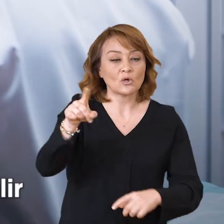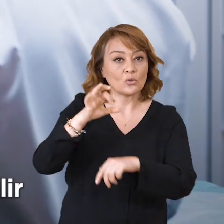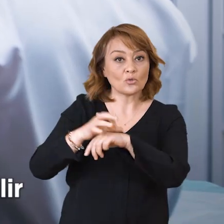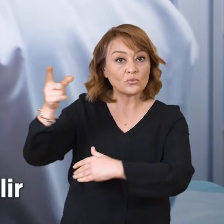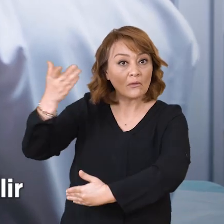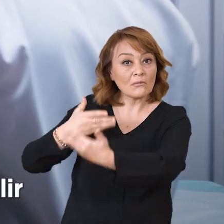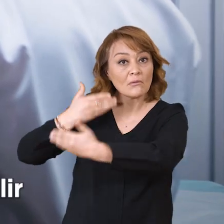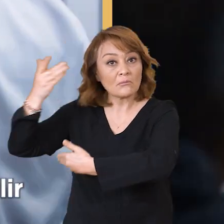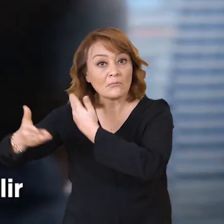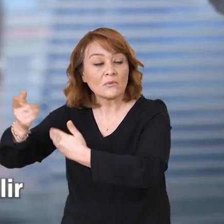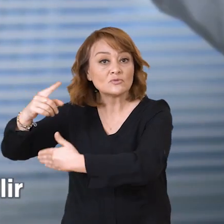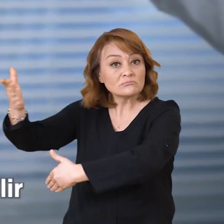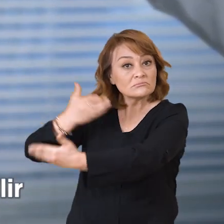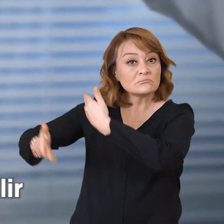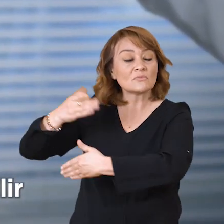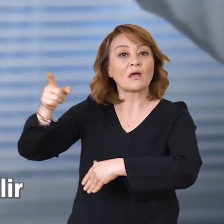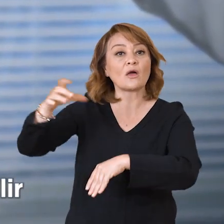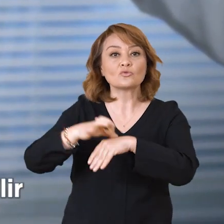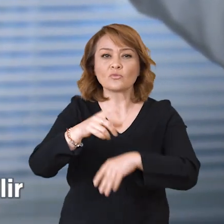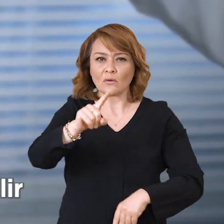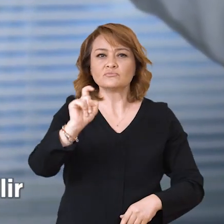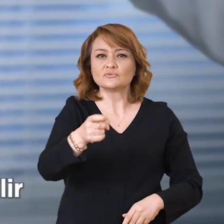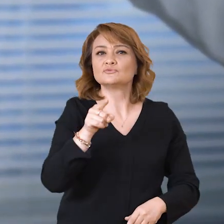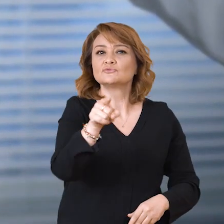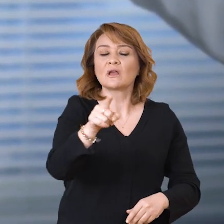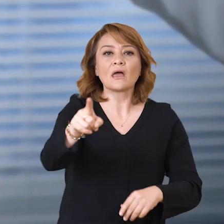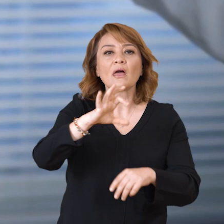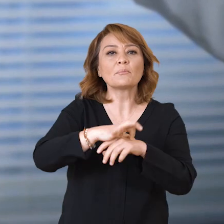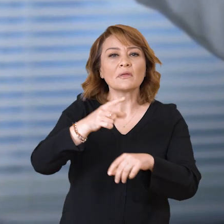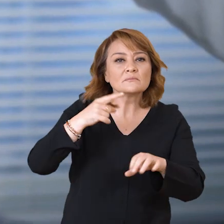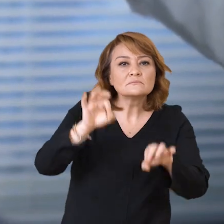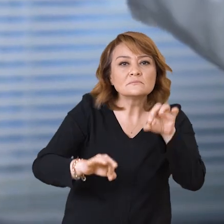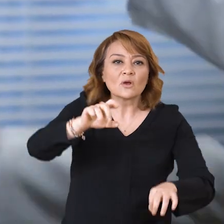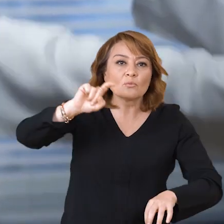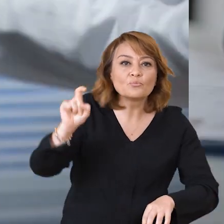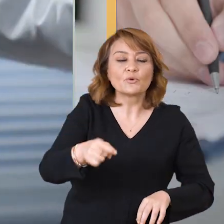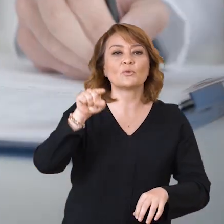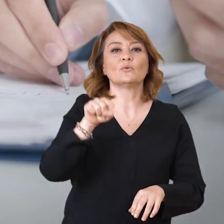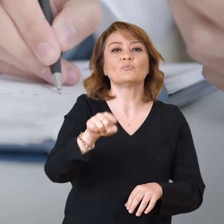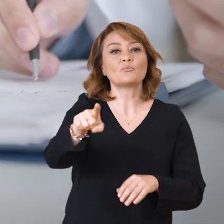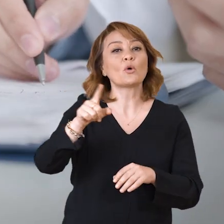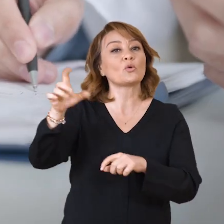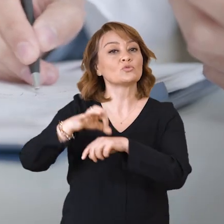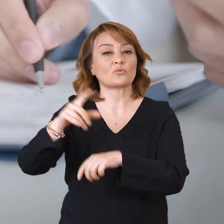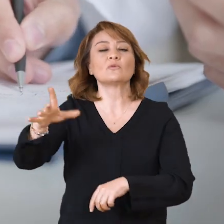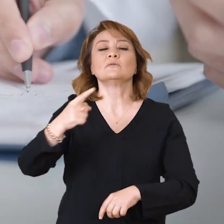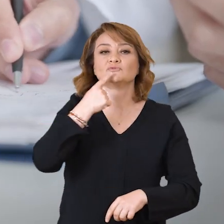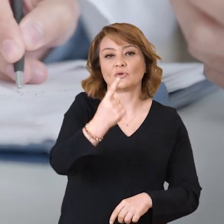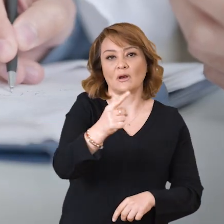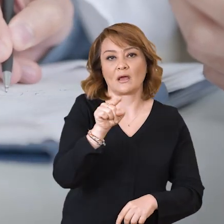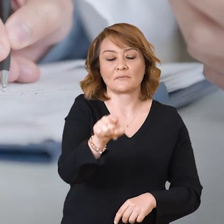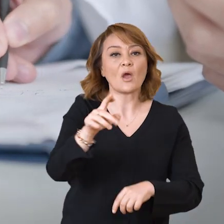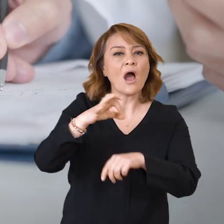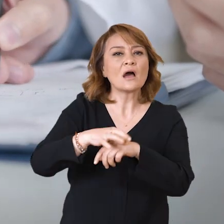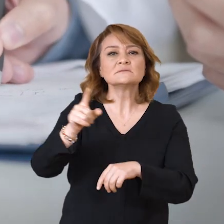Semptomlar hekim tarafından değerlendirilir ve hekim gerek görürse, yapılan testlerin sonuçlarına göre